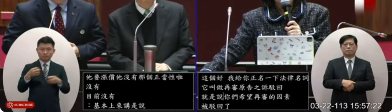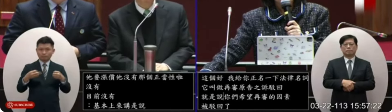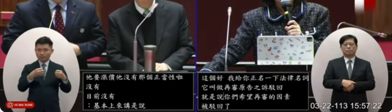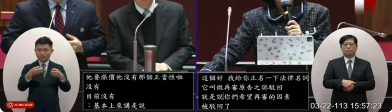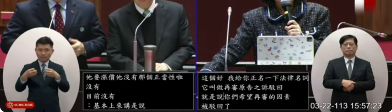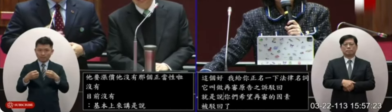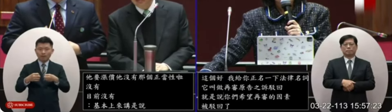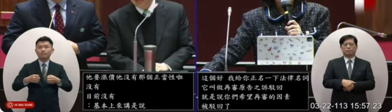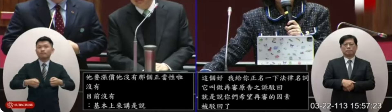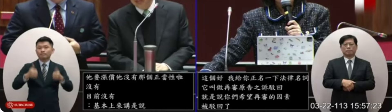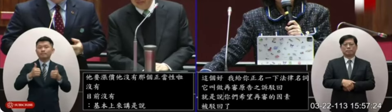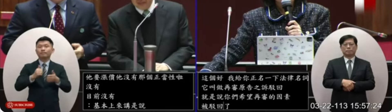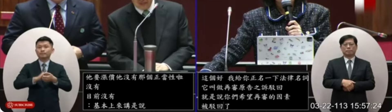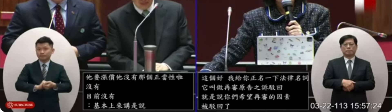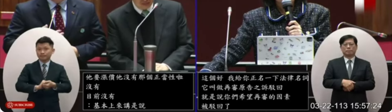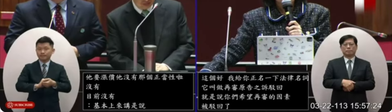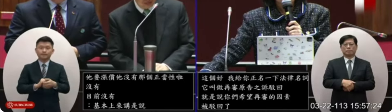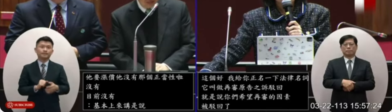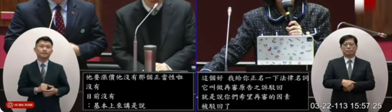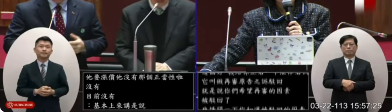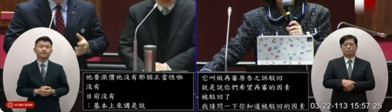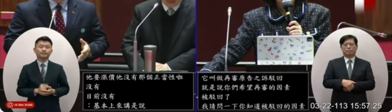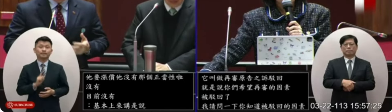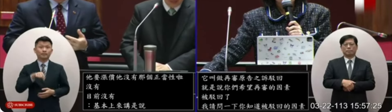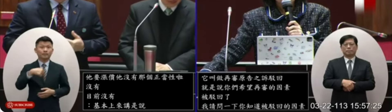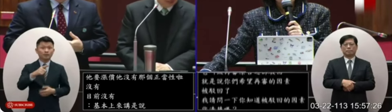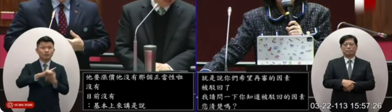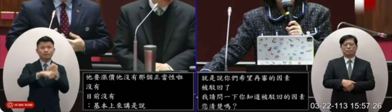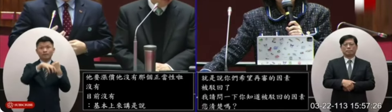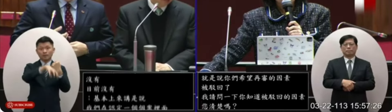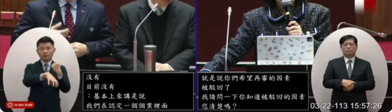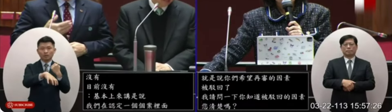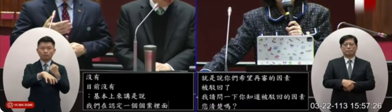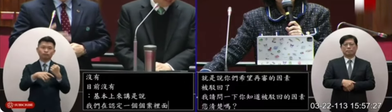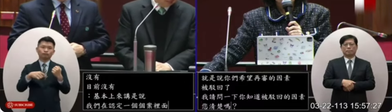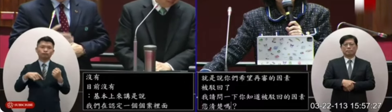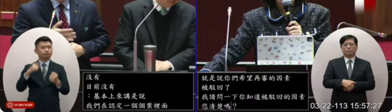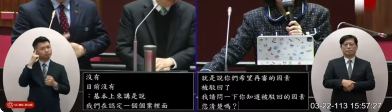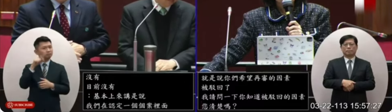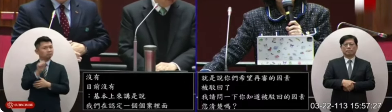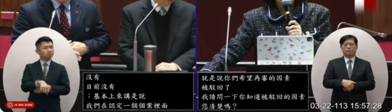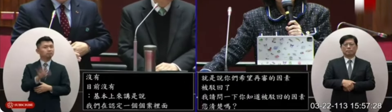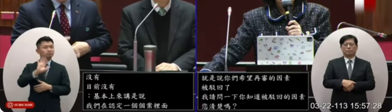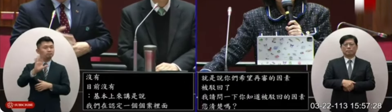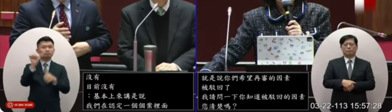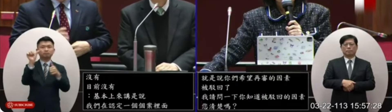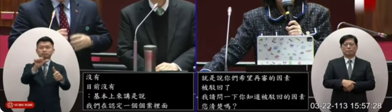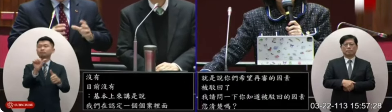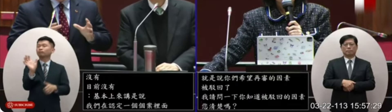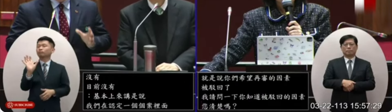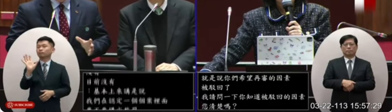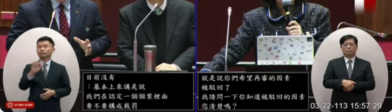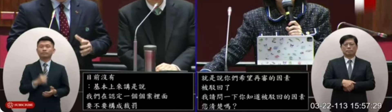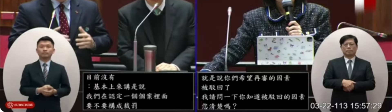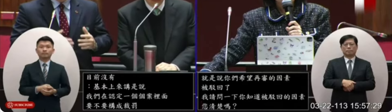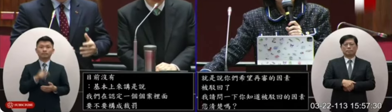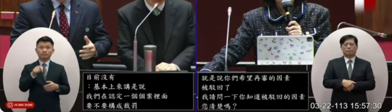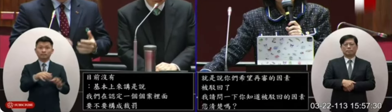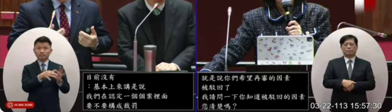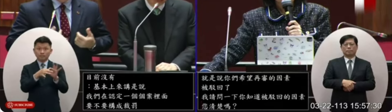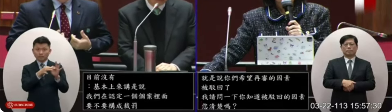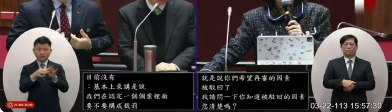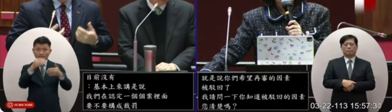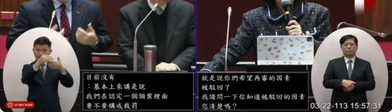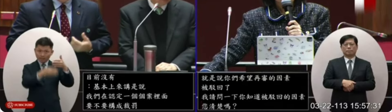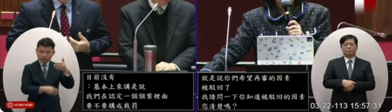討論那討論的結果來講當然後來法院並不支持我們這個認定要採訪的部分就是說這個是涉及